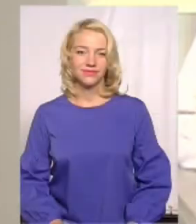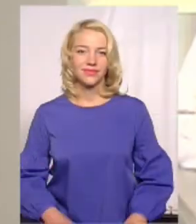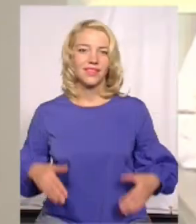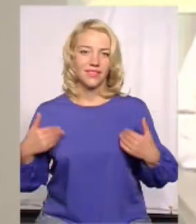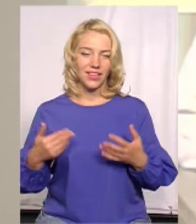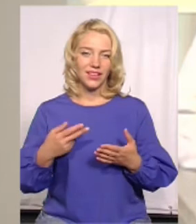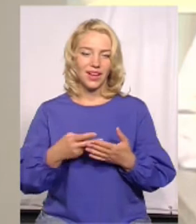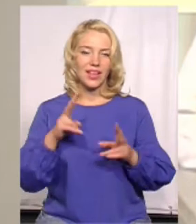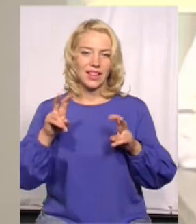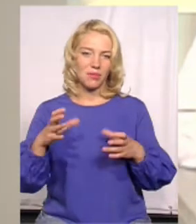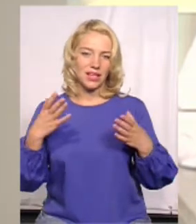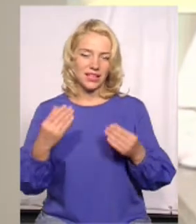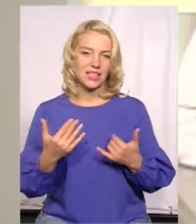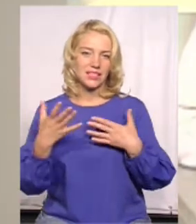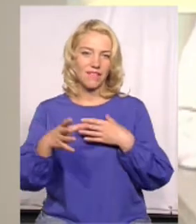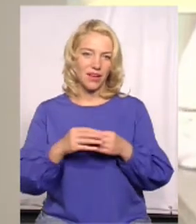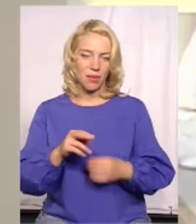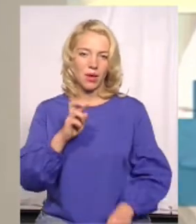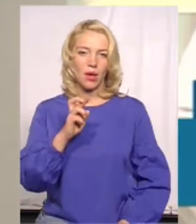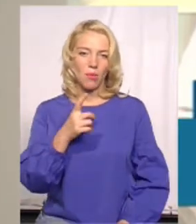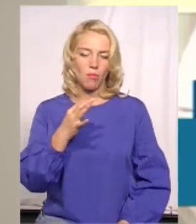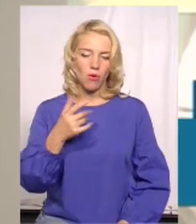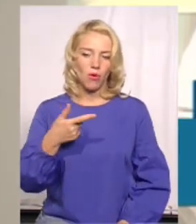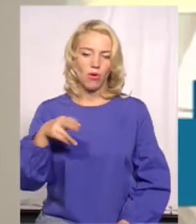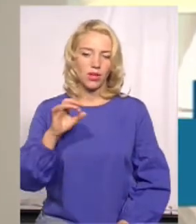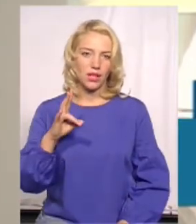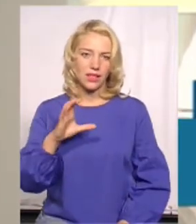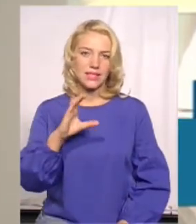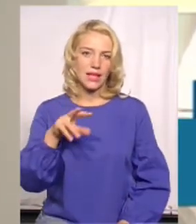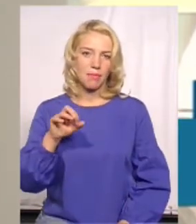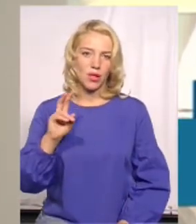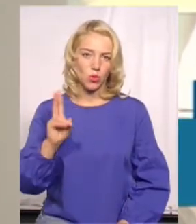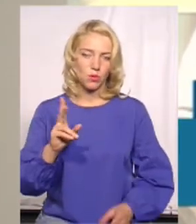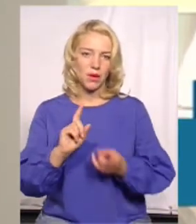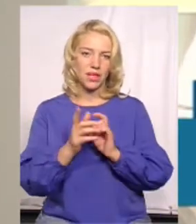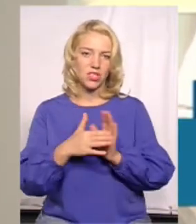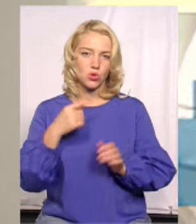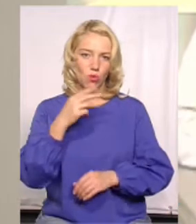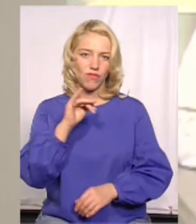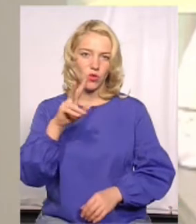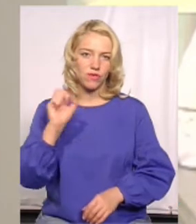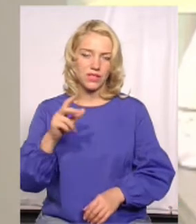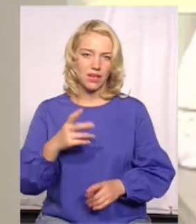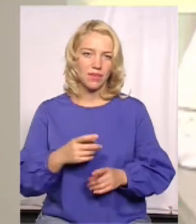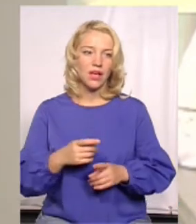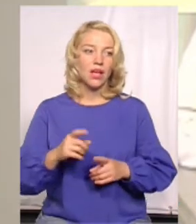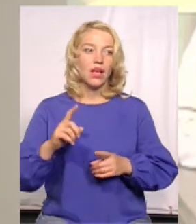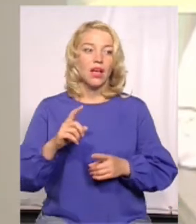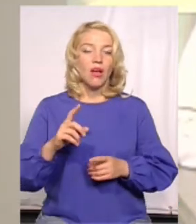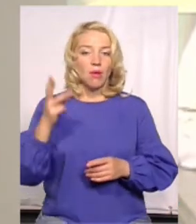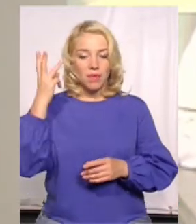Вітаємо у темі дня. З вами Богдан Семенюк. На жестову мову перекладає Оксана Фіновська. У Хмельницькому презентували